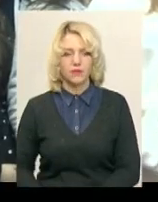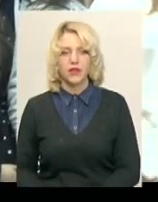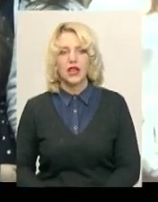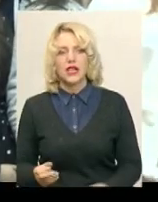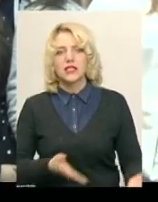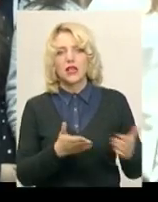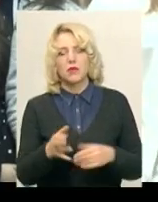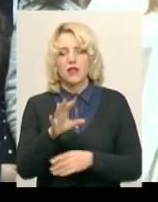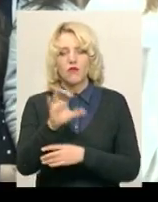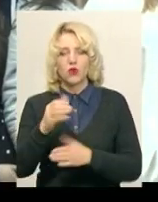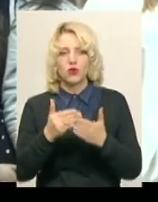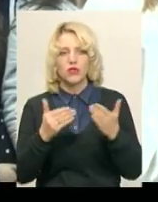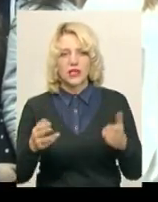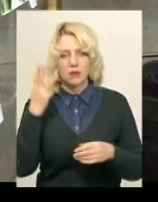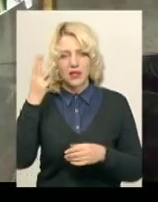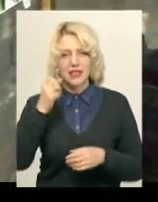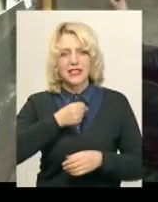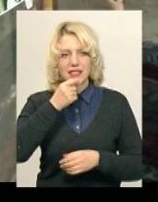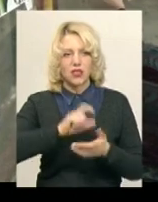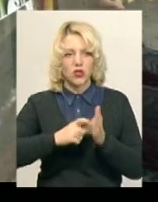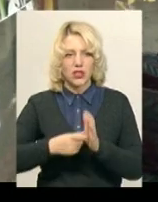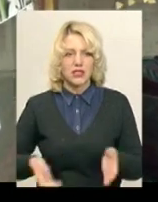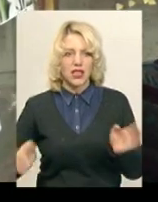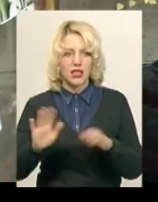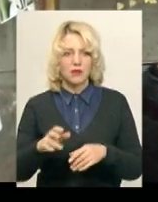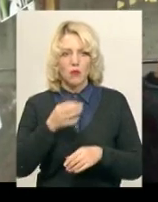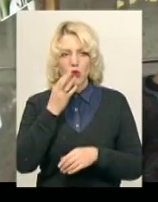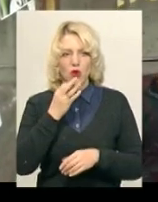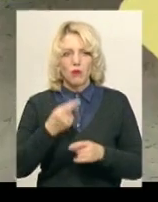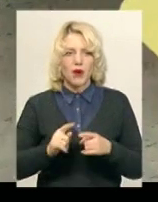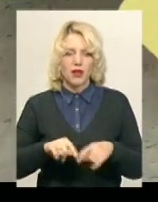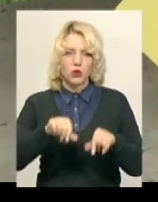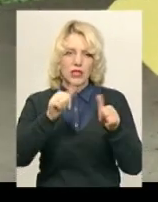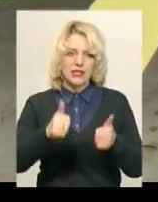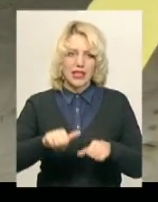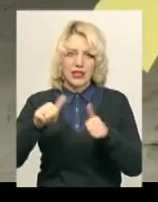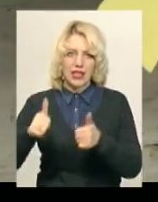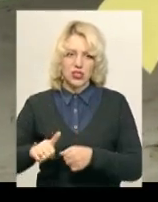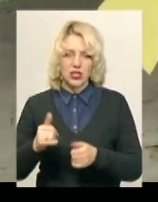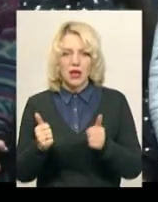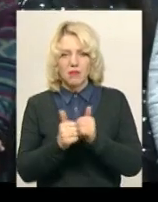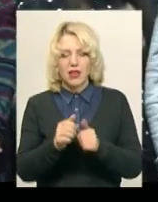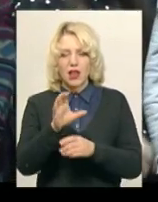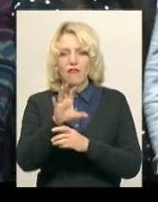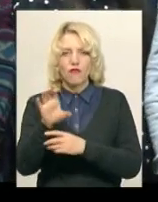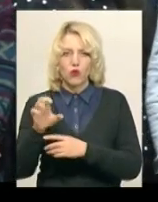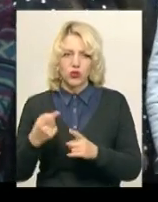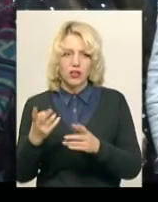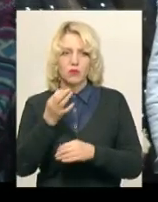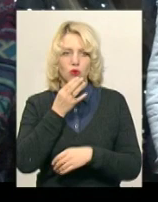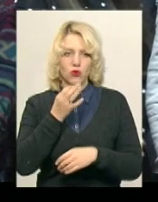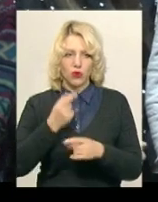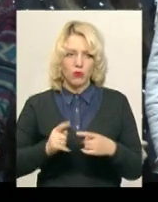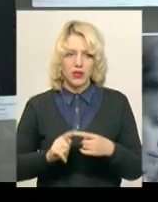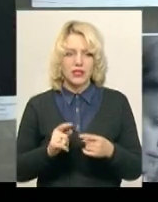Запрошені на фотовиставку хмельницькі старшокласники залишали вподобайки у вигляді сердечок наліпок поряд із фото. Дев'ятикласницю Олесю Лунь